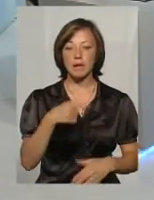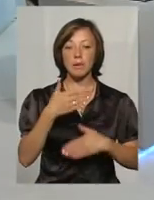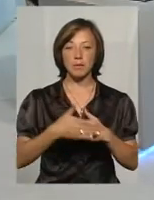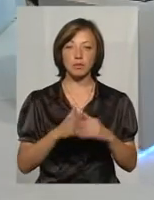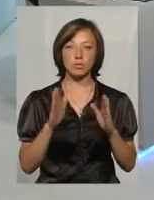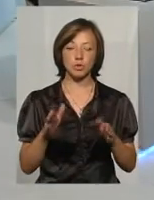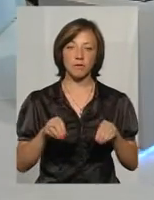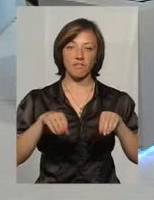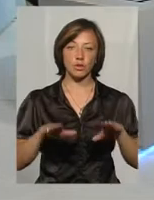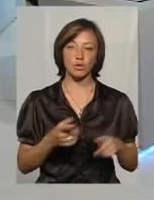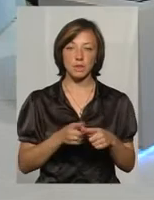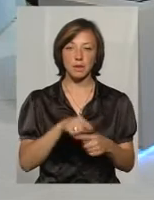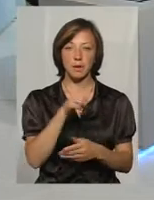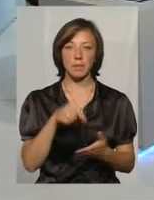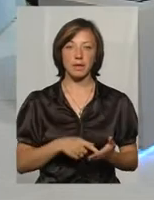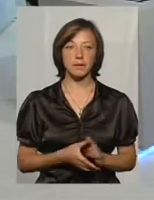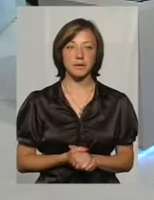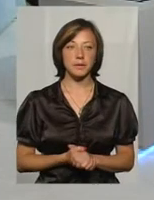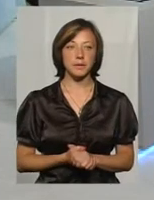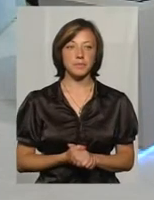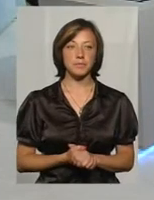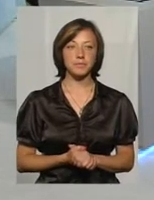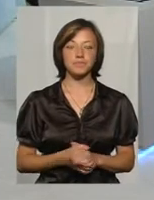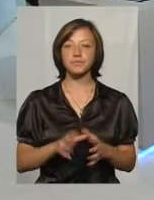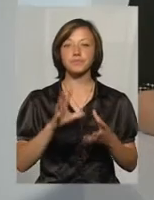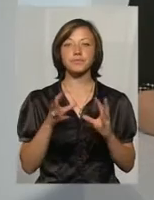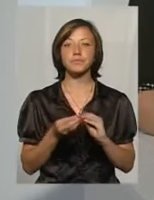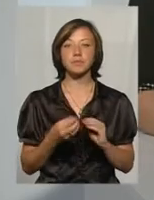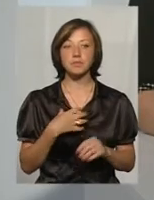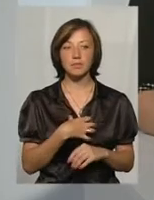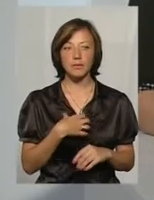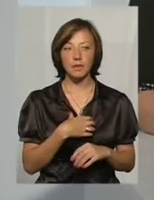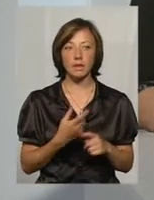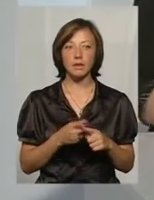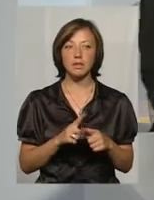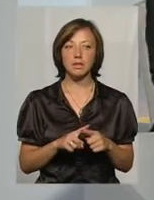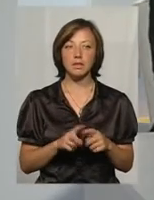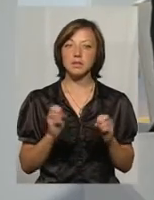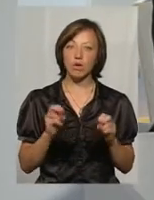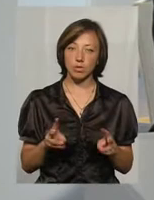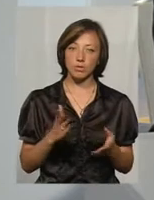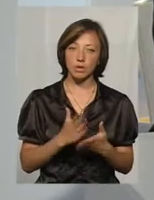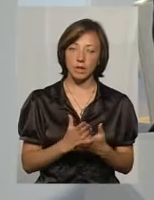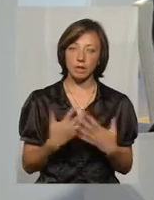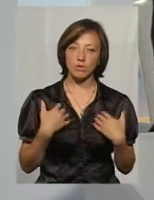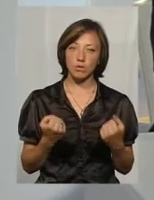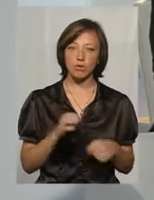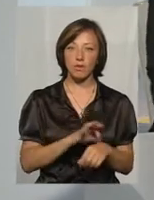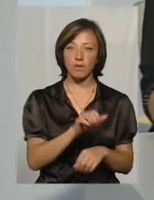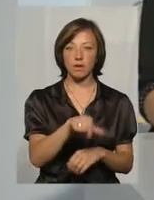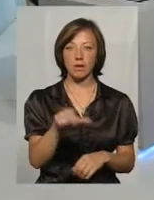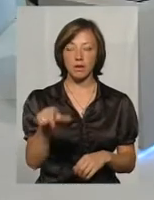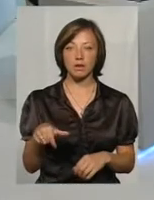буде це питання вирішено. А наскільки взагалі воно є актуальне? Несе собі це якусь загрозу для пацієнтів, що